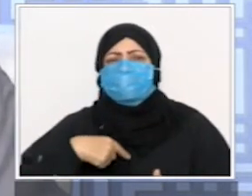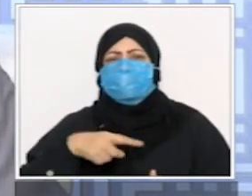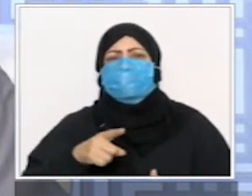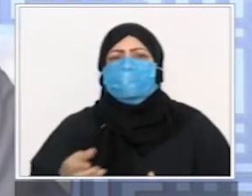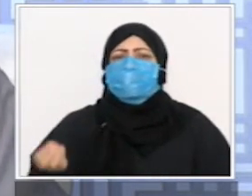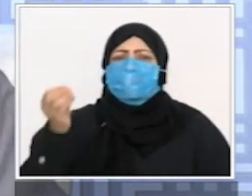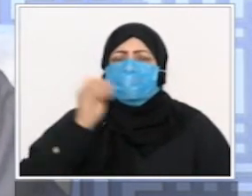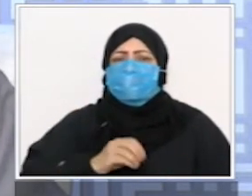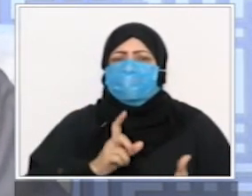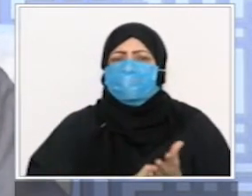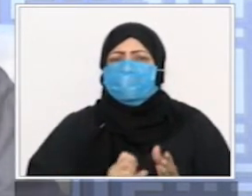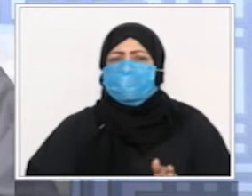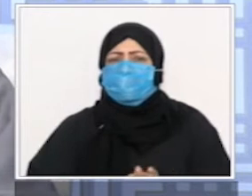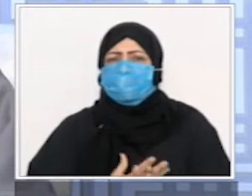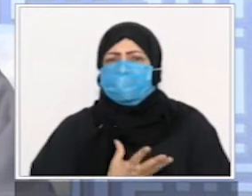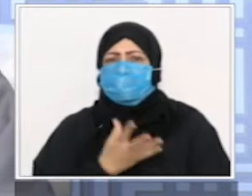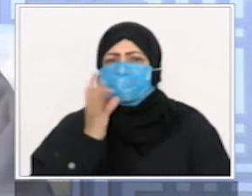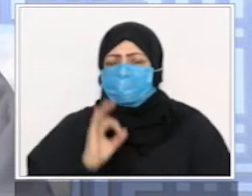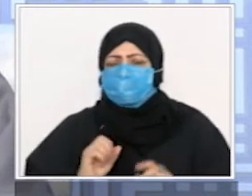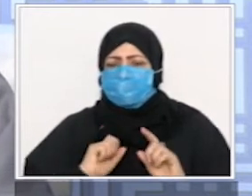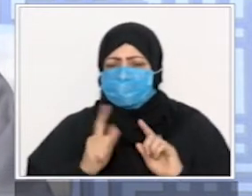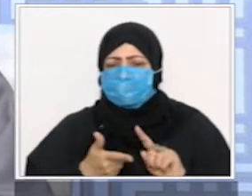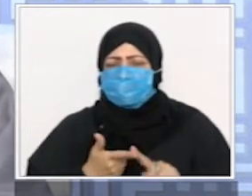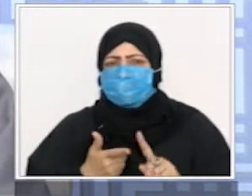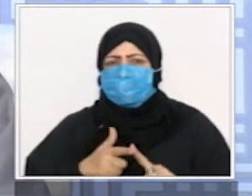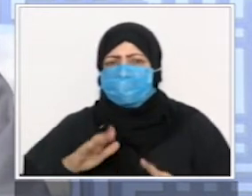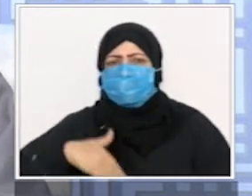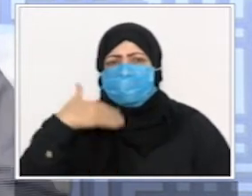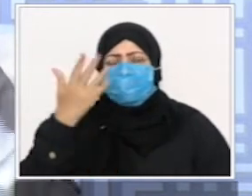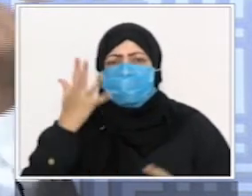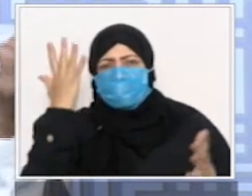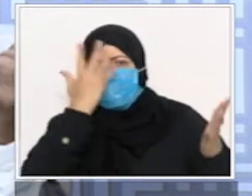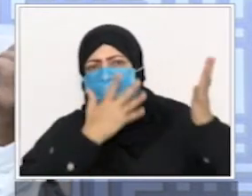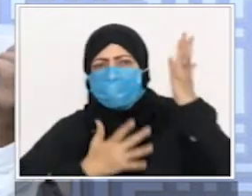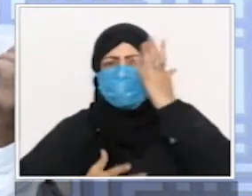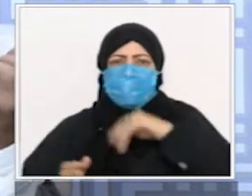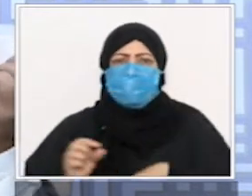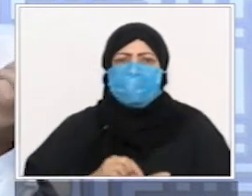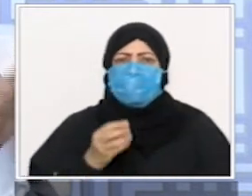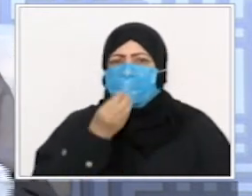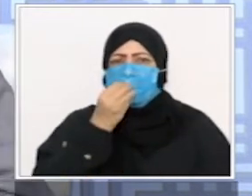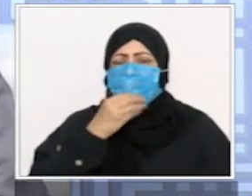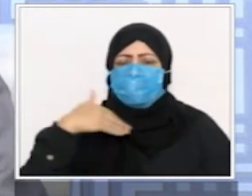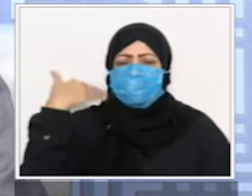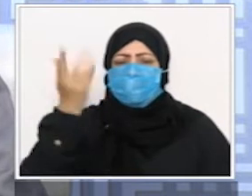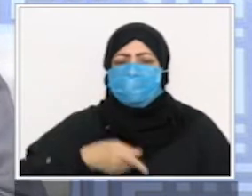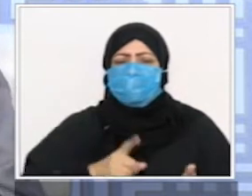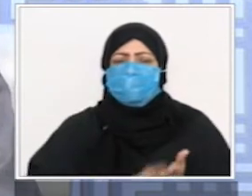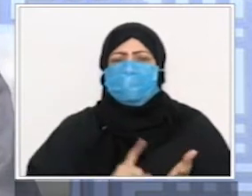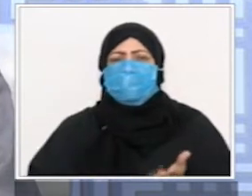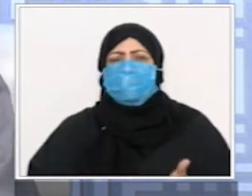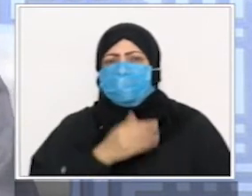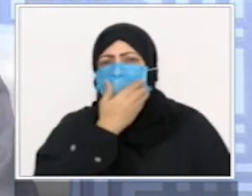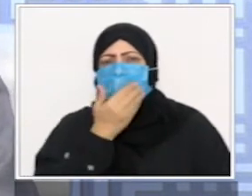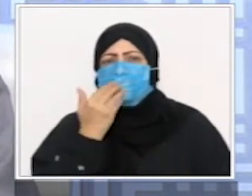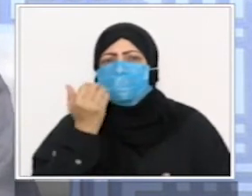فأصبح الناس يأكلون بعد الآذان الحقيقي هذا اللي هما الآن عندهم في المنطقة الشرقية جعل هو الآذان